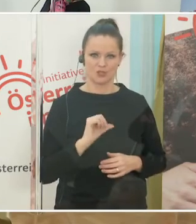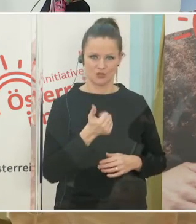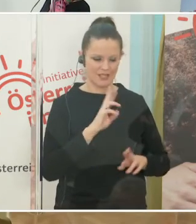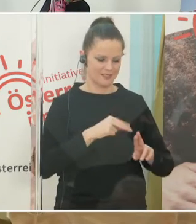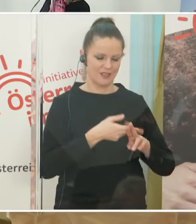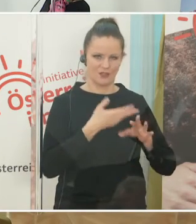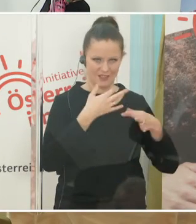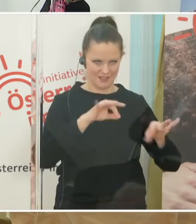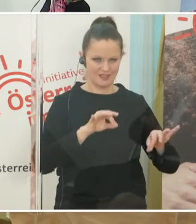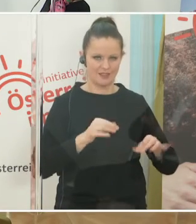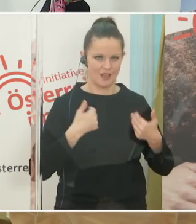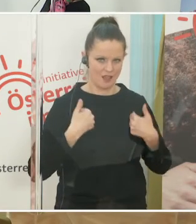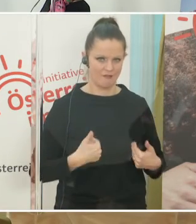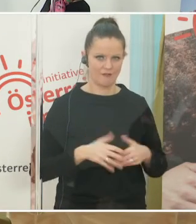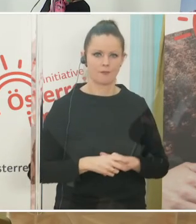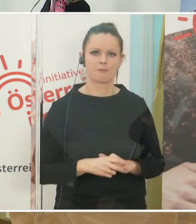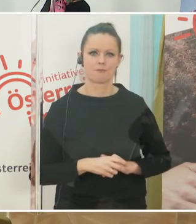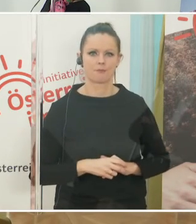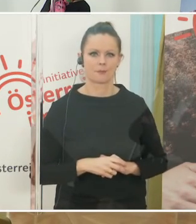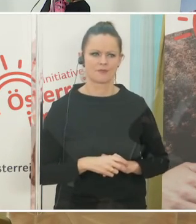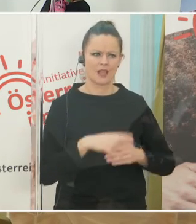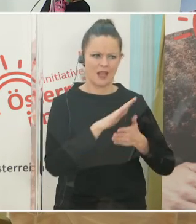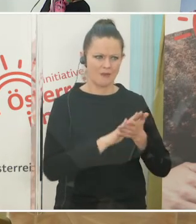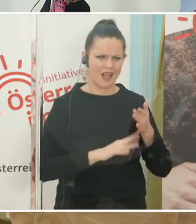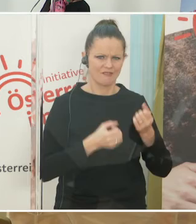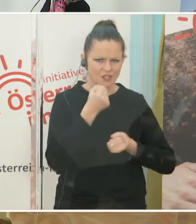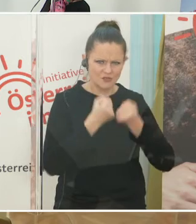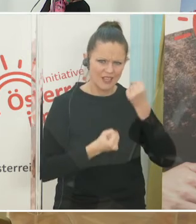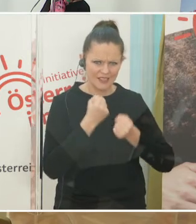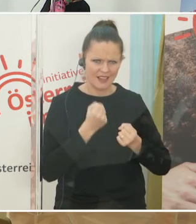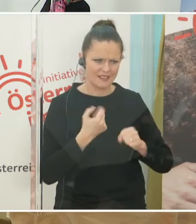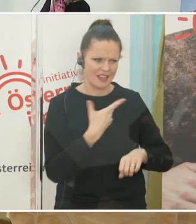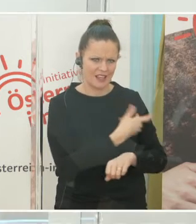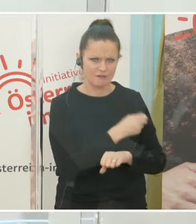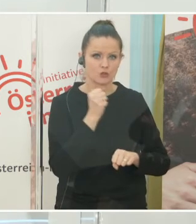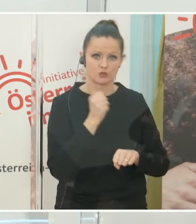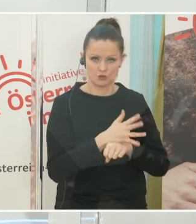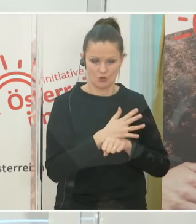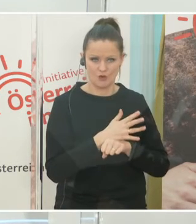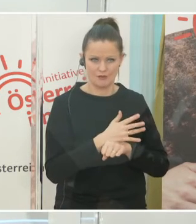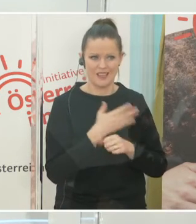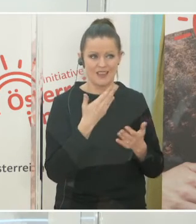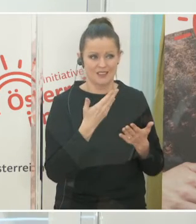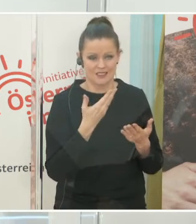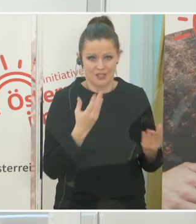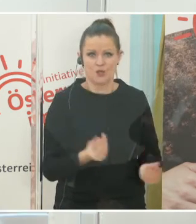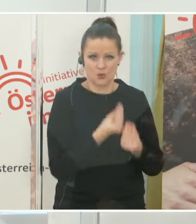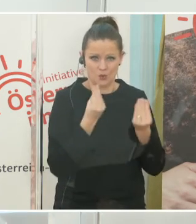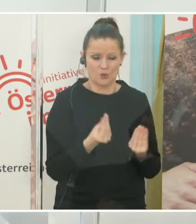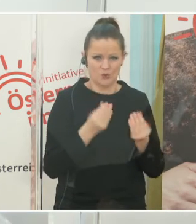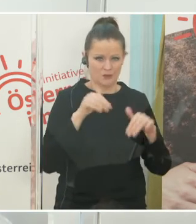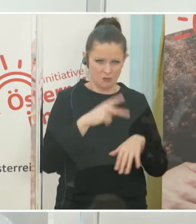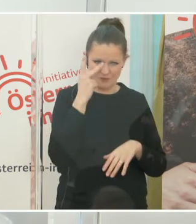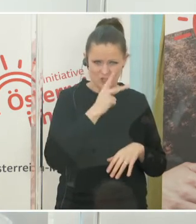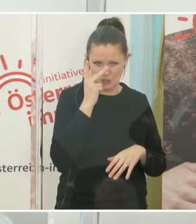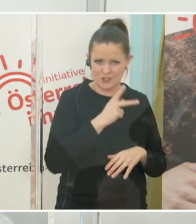die Anfangsschwierigkeiten mit dem Impfstoff sind auch deshalb zu verstehen, weil das